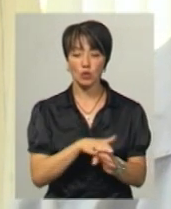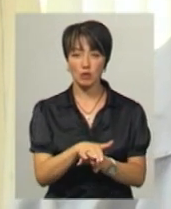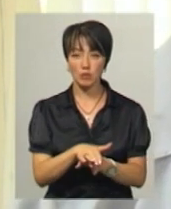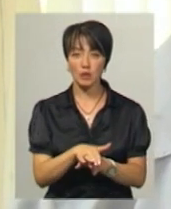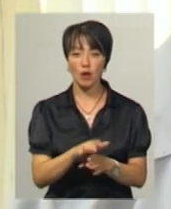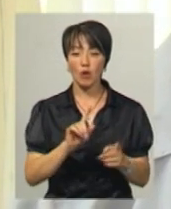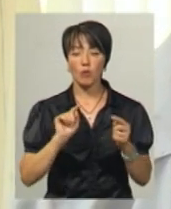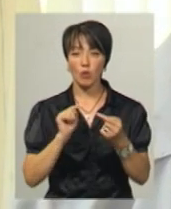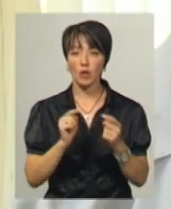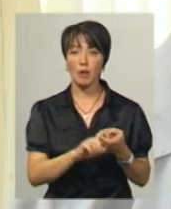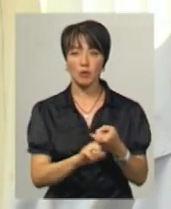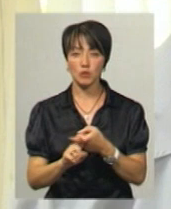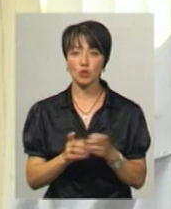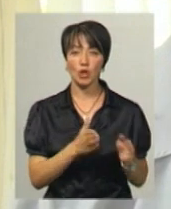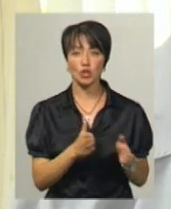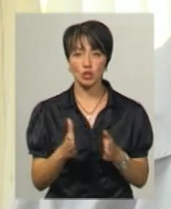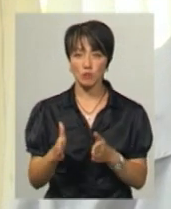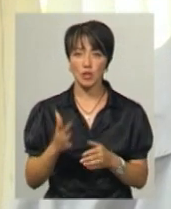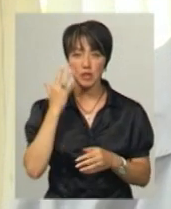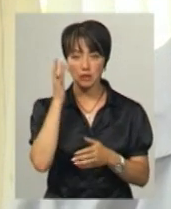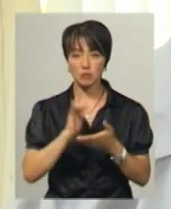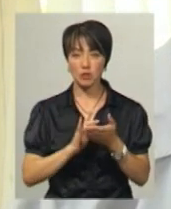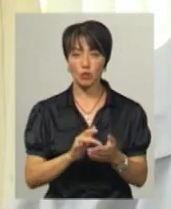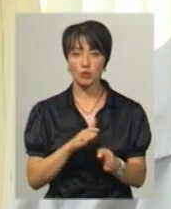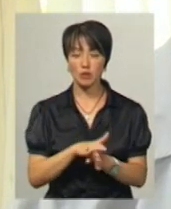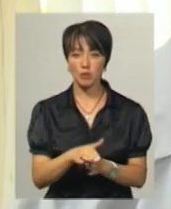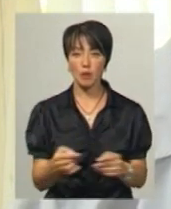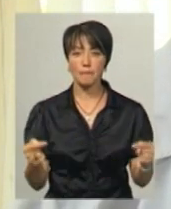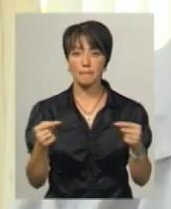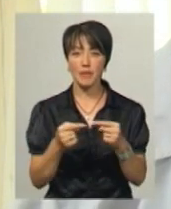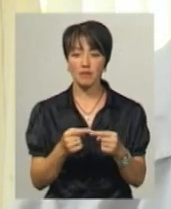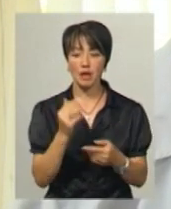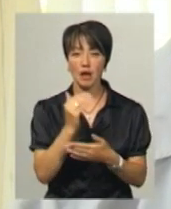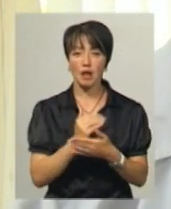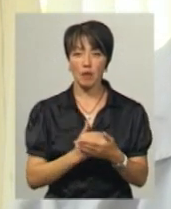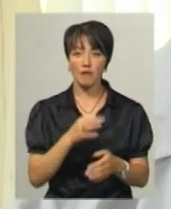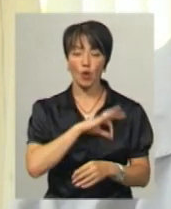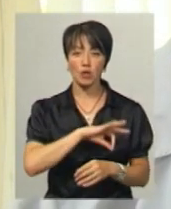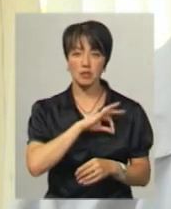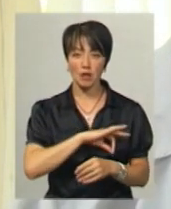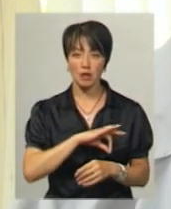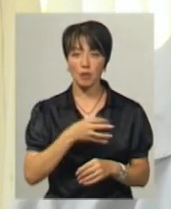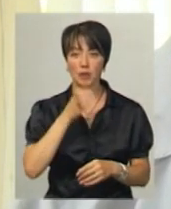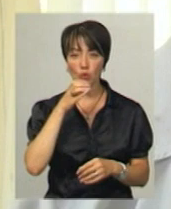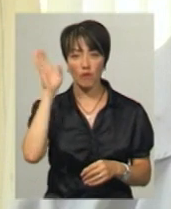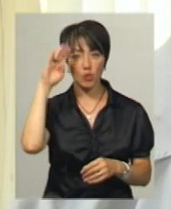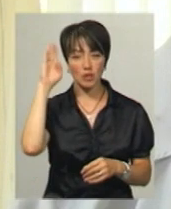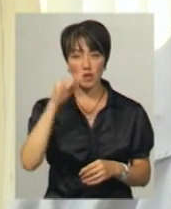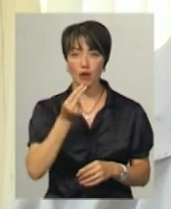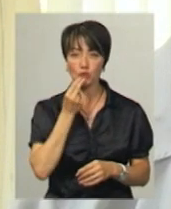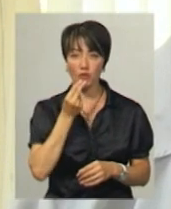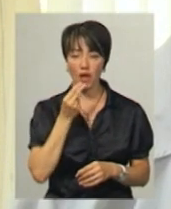протиепідемічного режиму, з метою дотримання певних регламентів використання питної води,